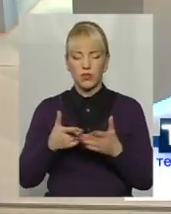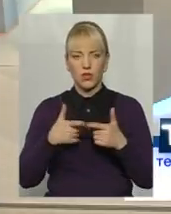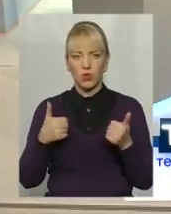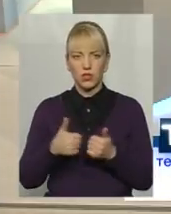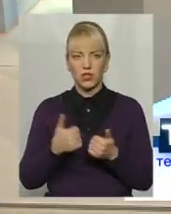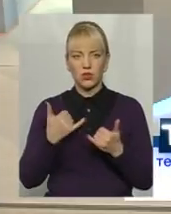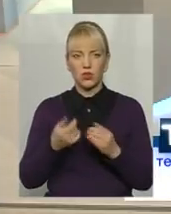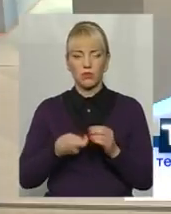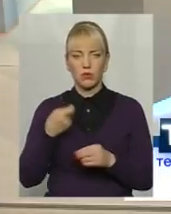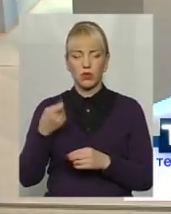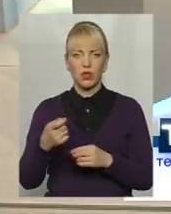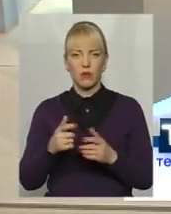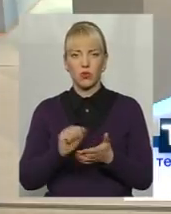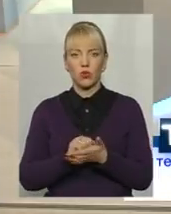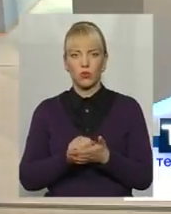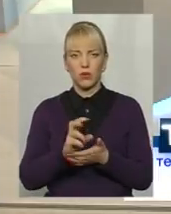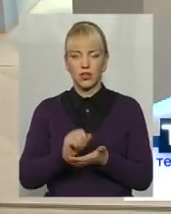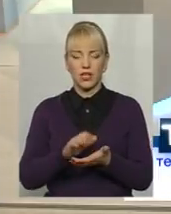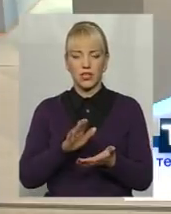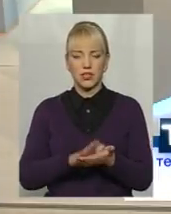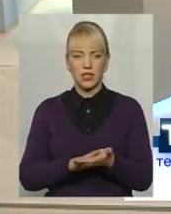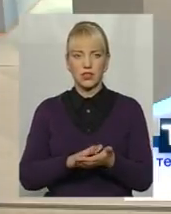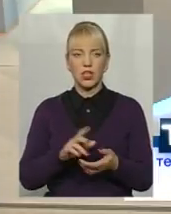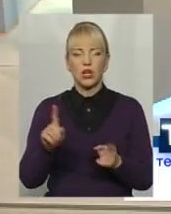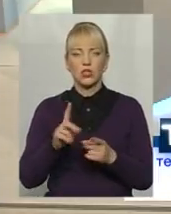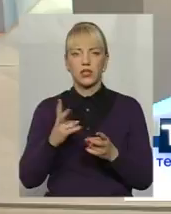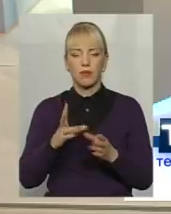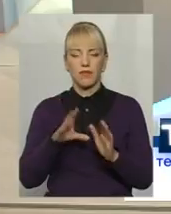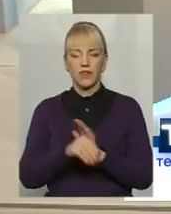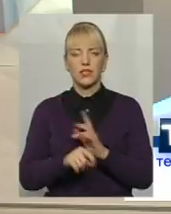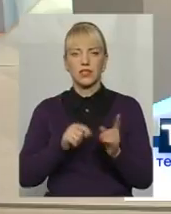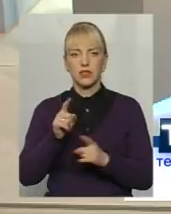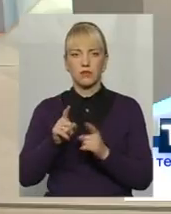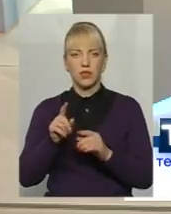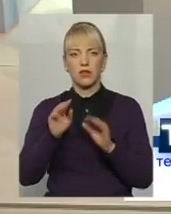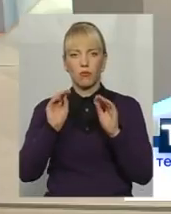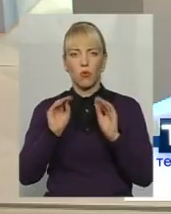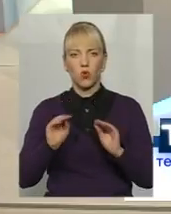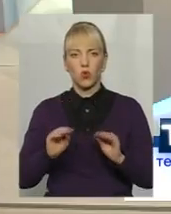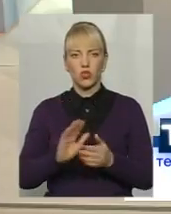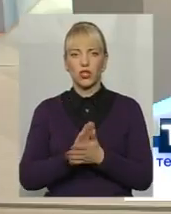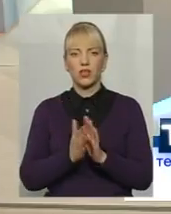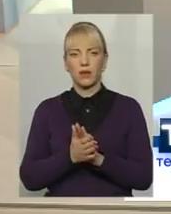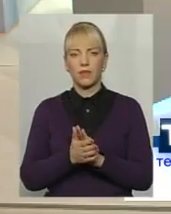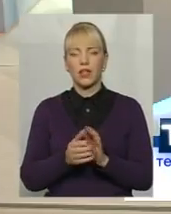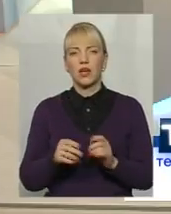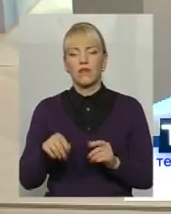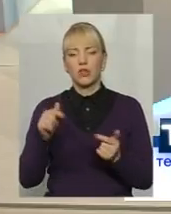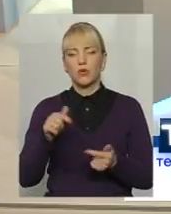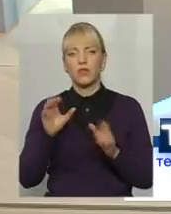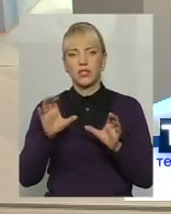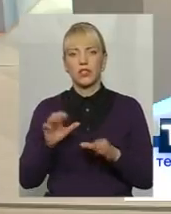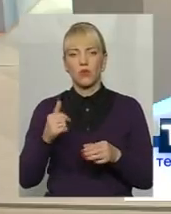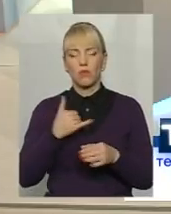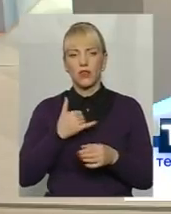Сьогодні ми подаємо документи на переєстрацію в зв'язку з тим, що необхідно внести зміни в положення відповідно до чинного законодавства. І зразу в мене вже